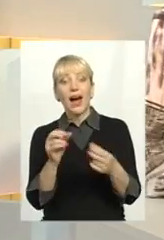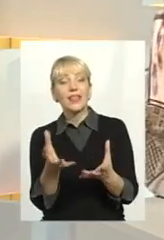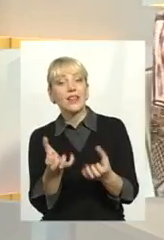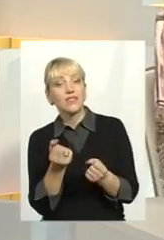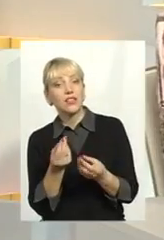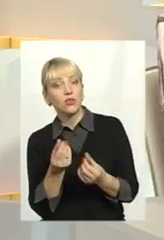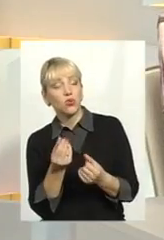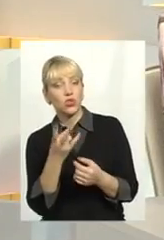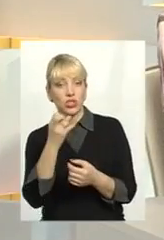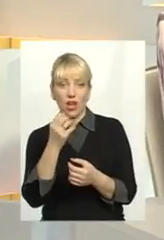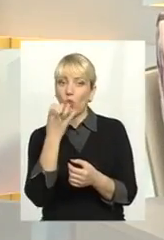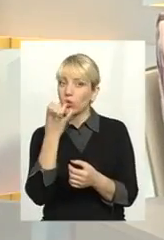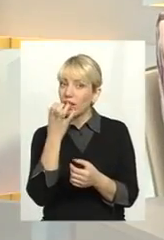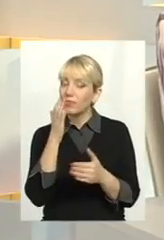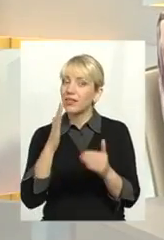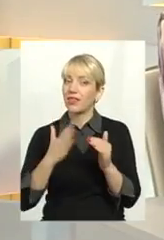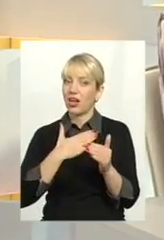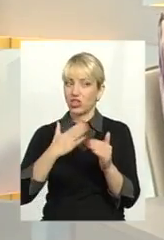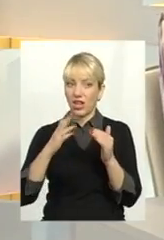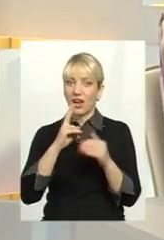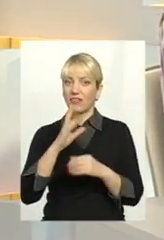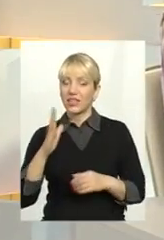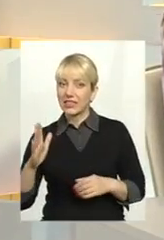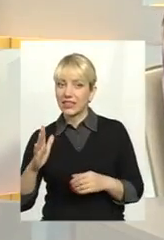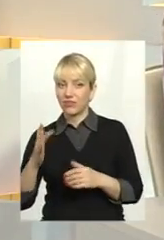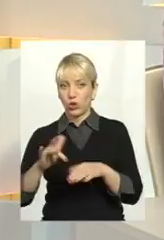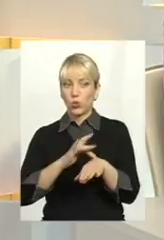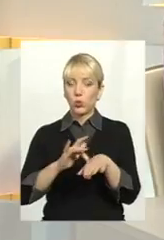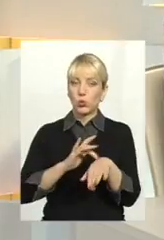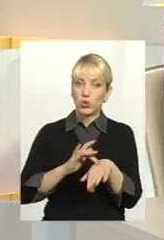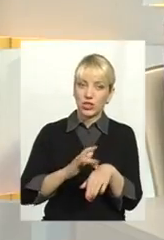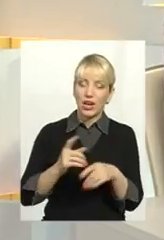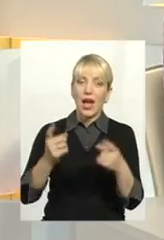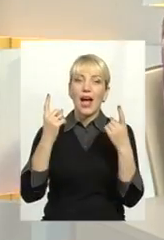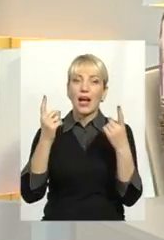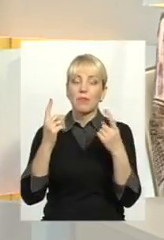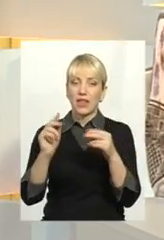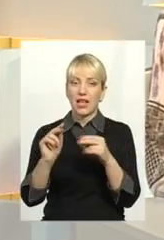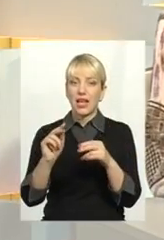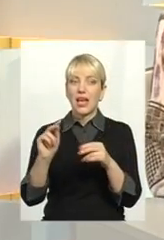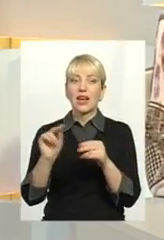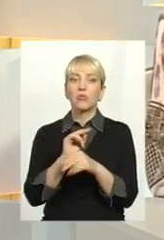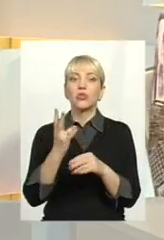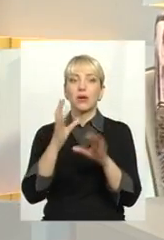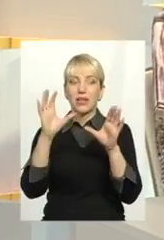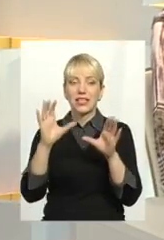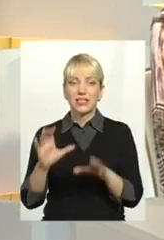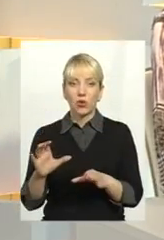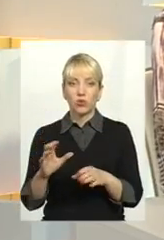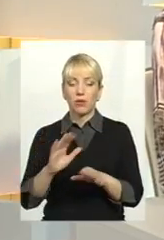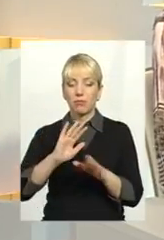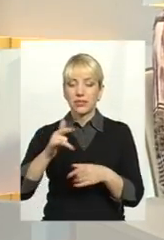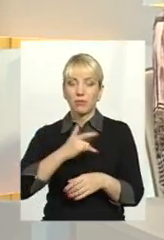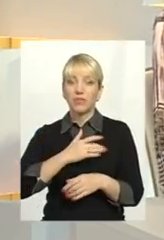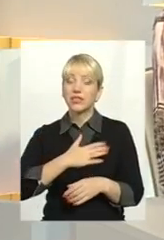гроші на утеплення нашої квартири, хрущівки, капітальний ремонт, який, до речі, за законом треба робити після